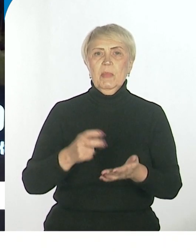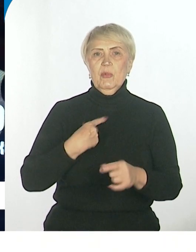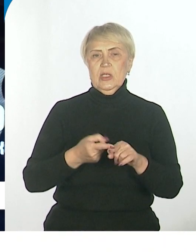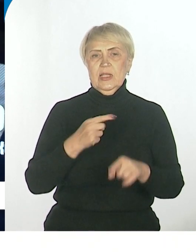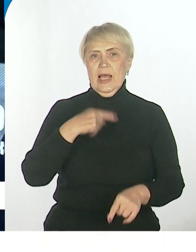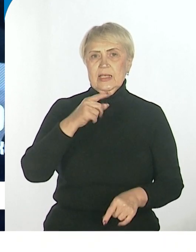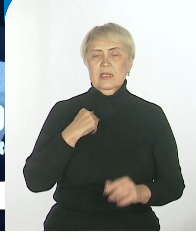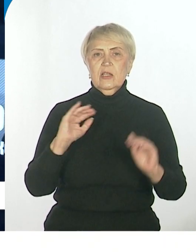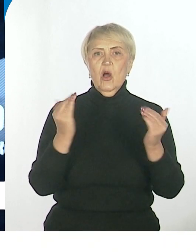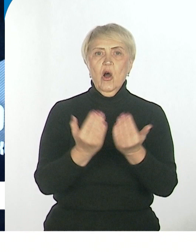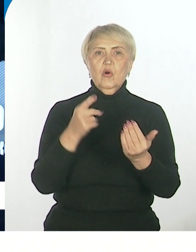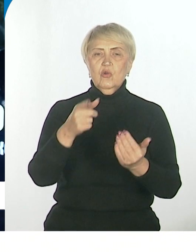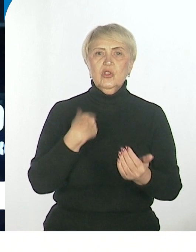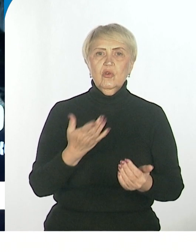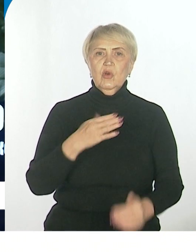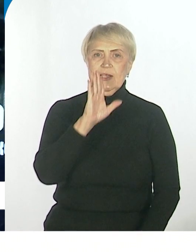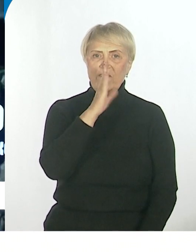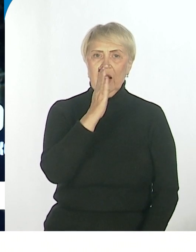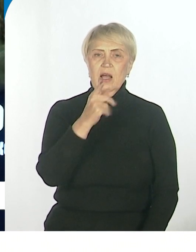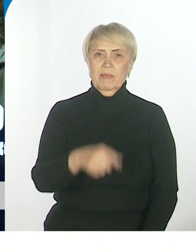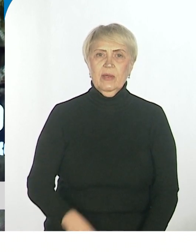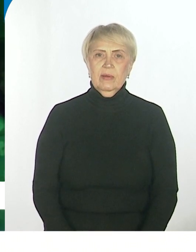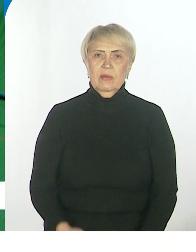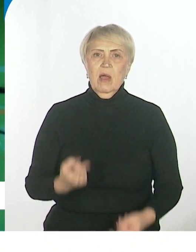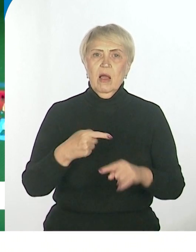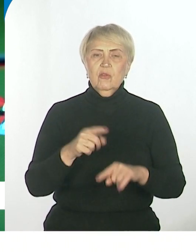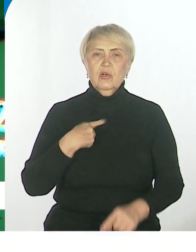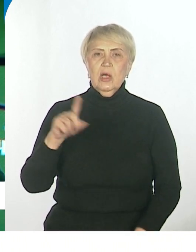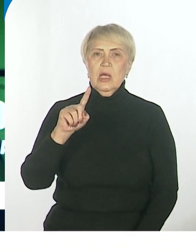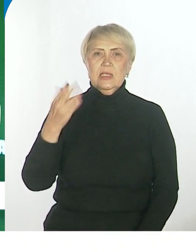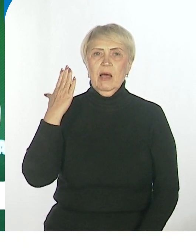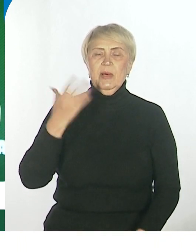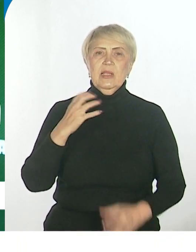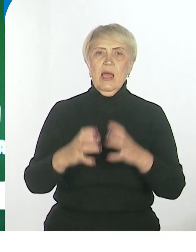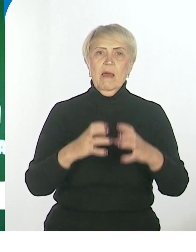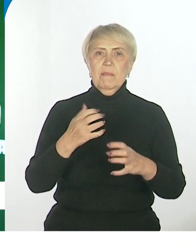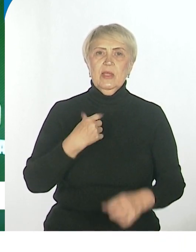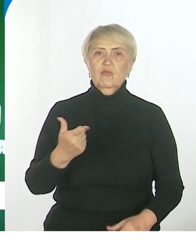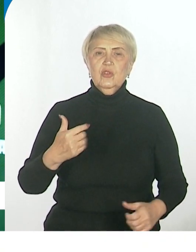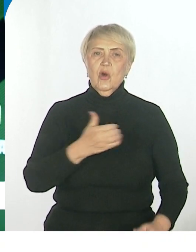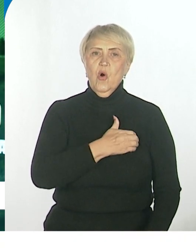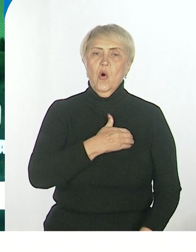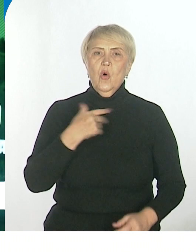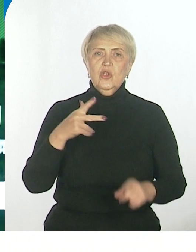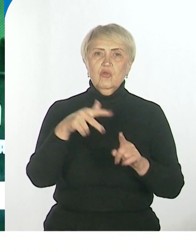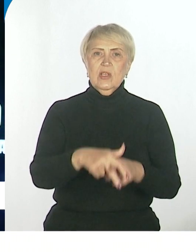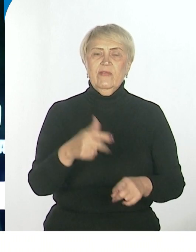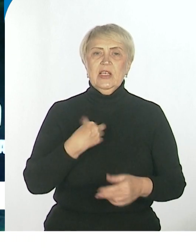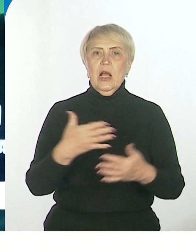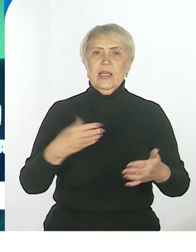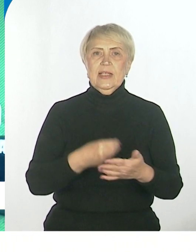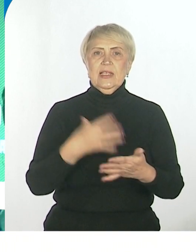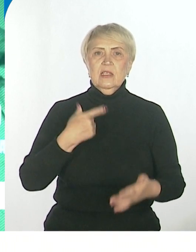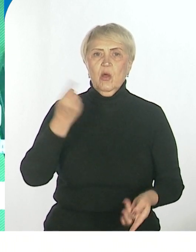окружены врагами, когда западный мир пытается нам навязать какие-то ценности, придумать